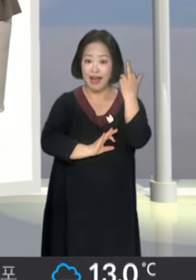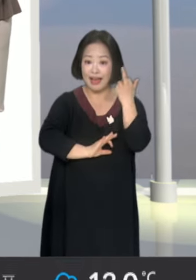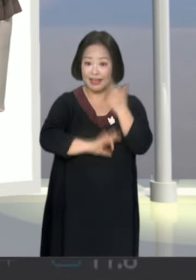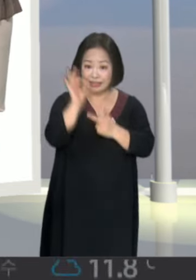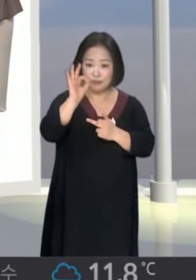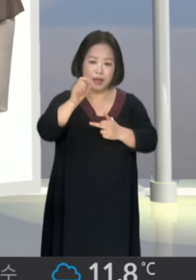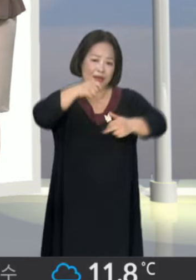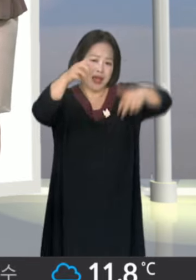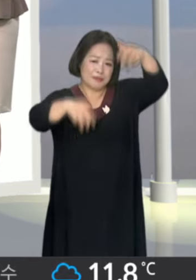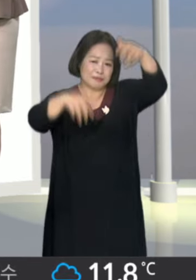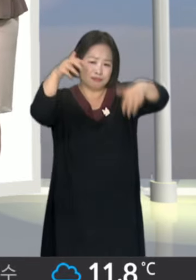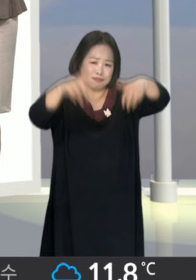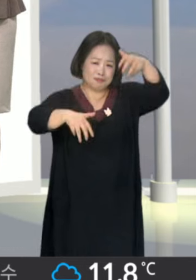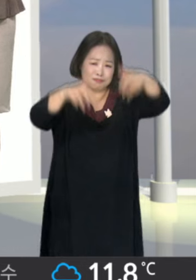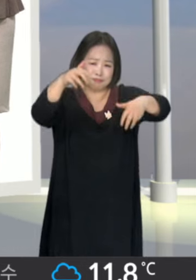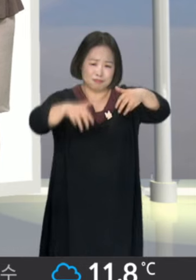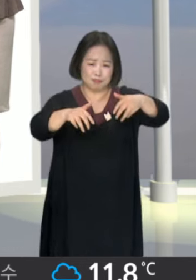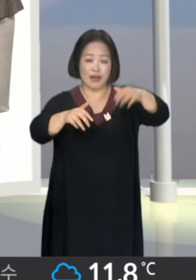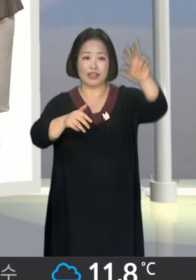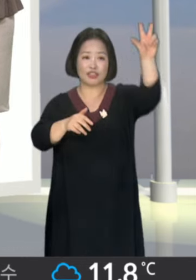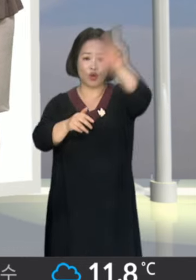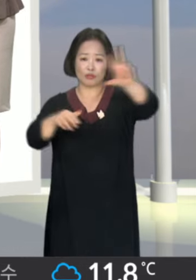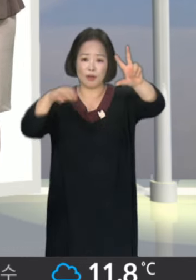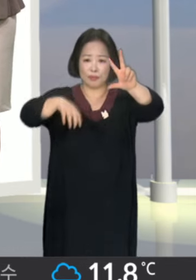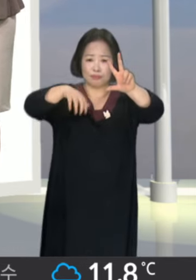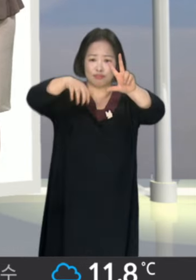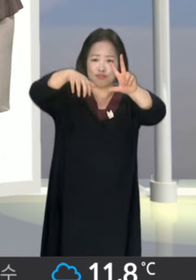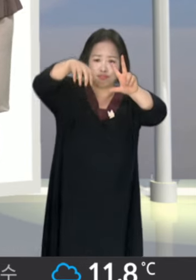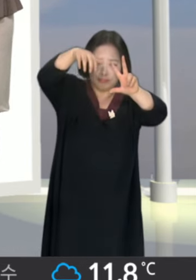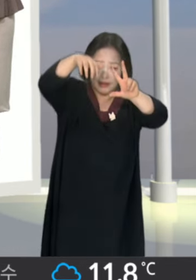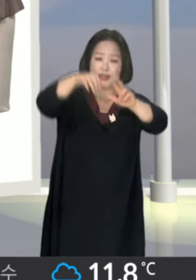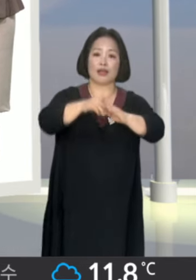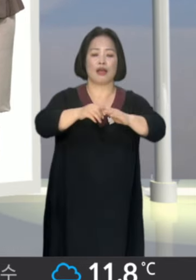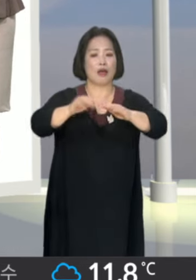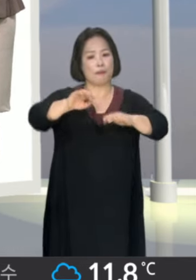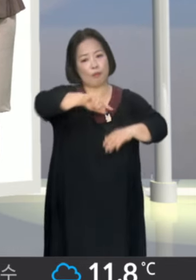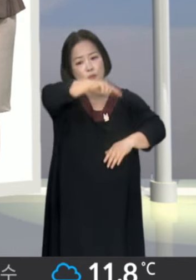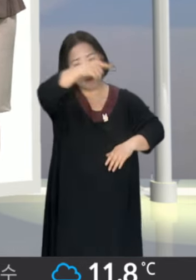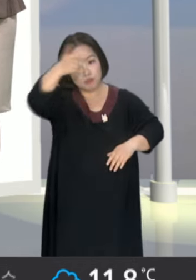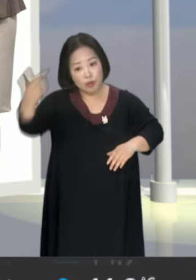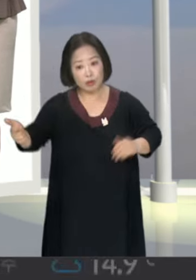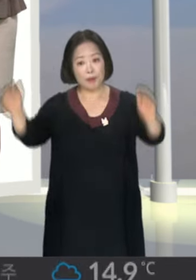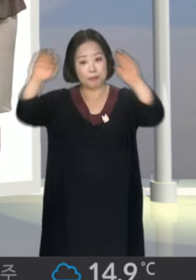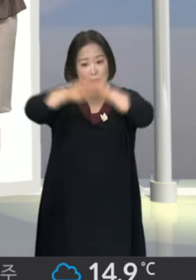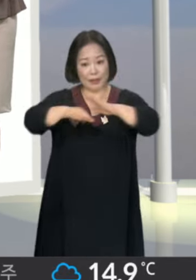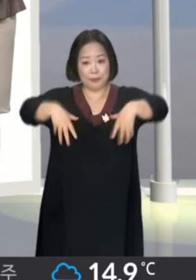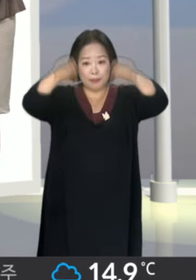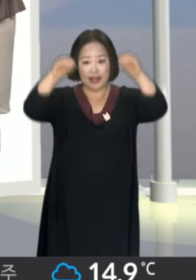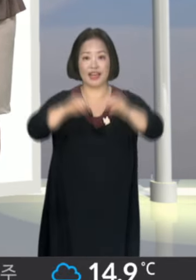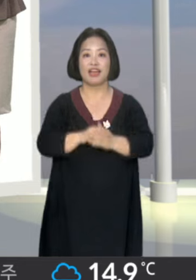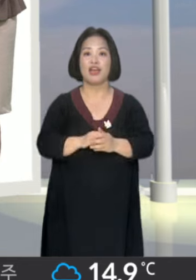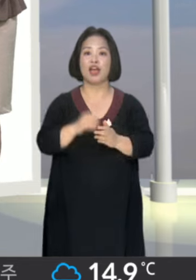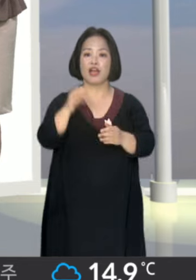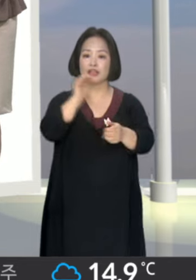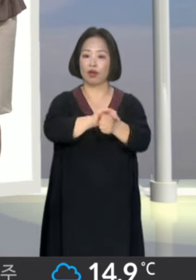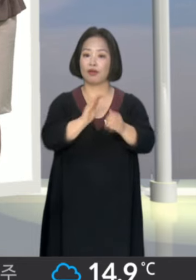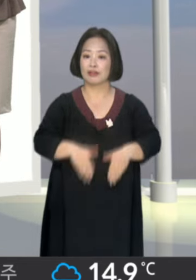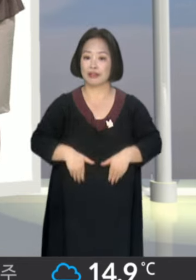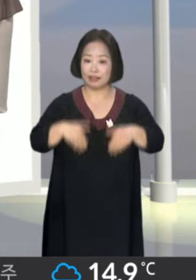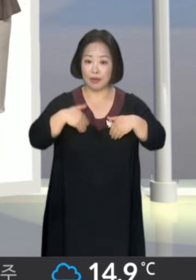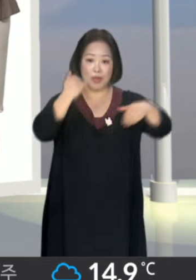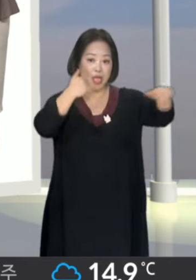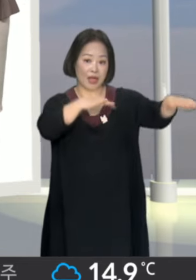차츰 비가 전국적으로 확대가 되겠고요. 비는 저녁에 대부분 그치겠습니다. 특히 경남 해안과 제주도를